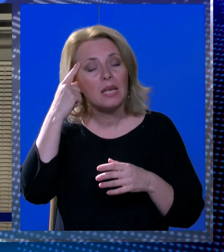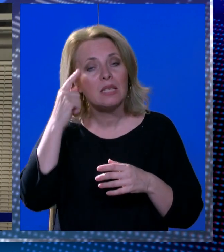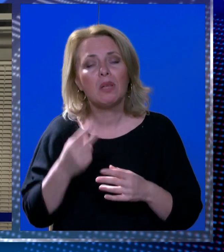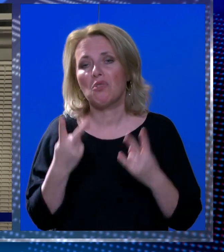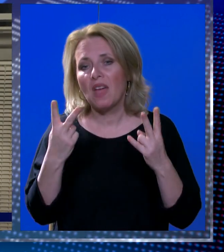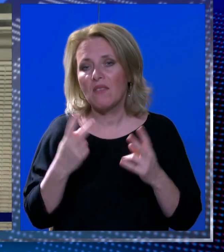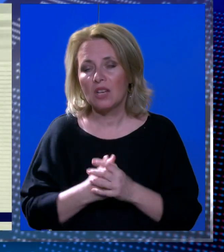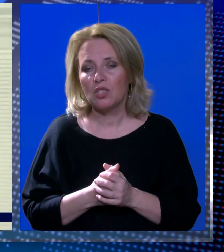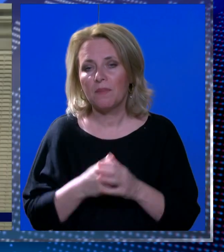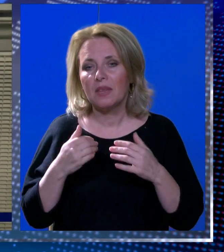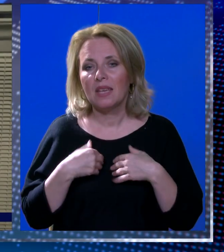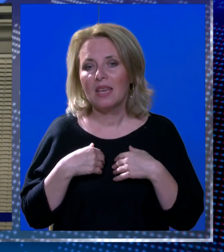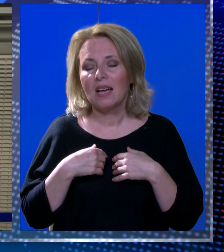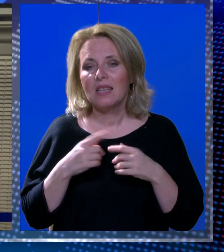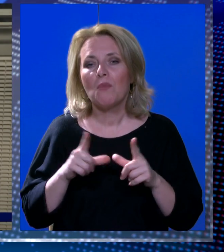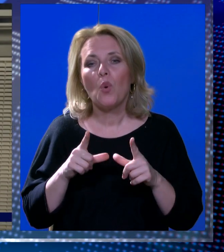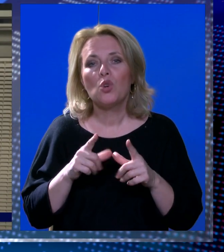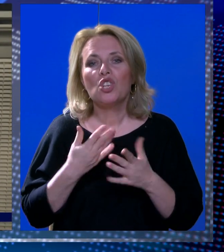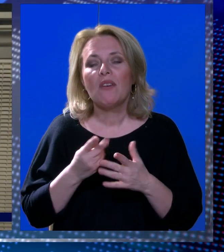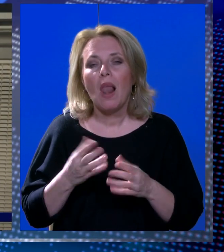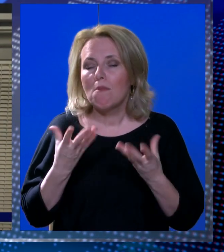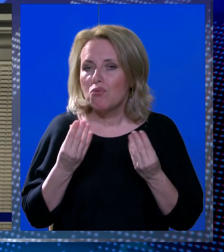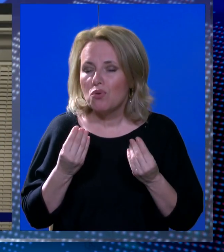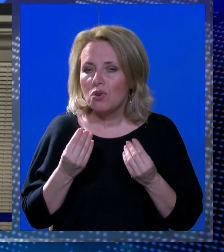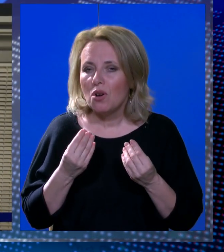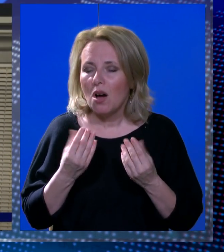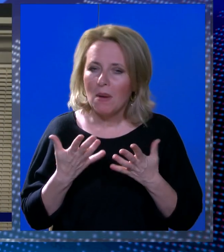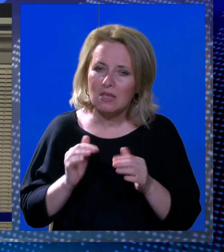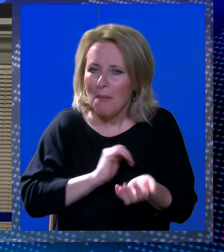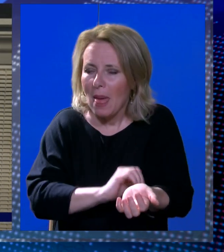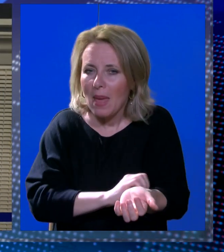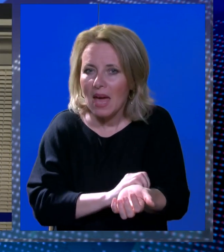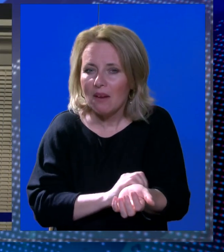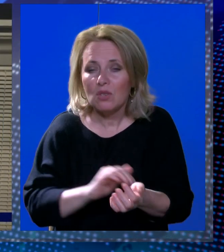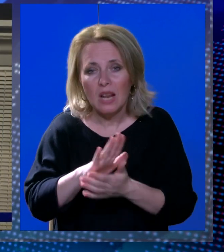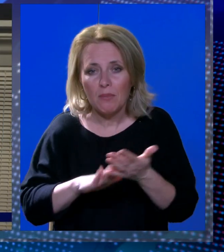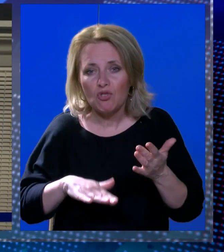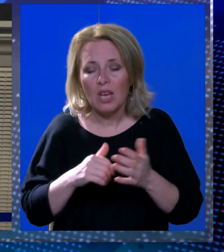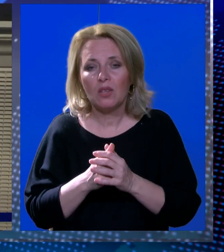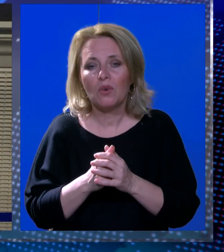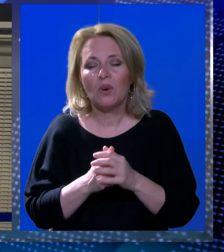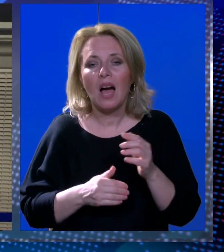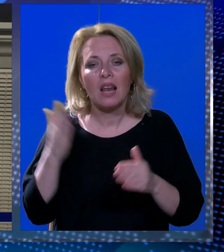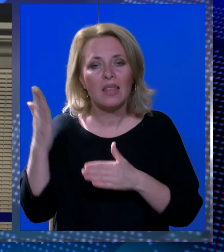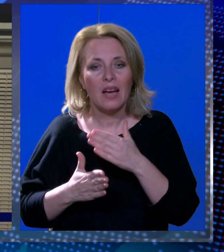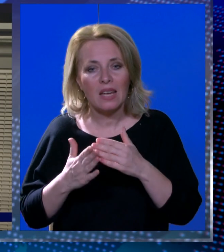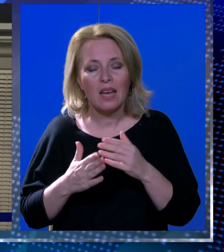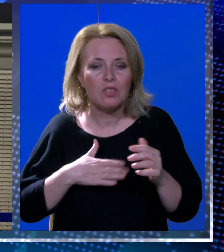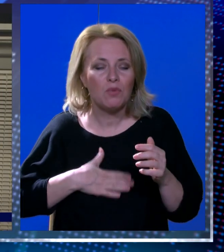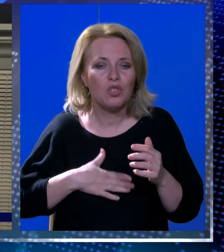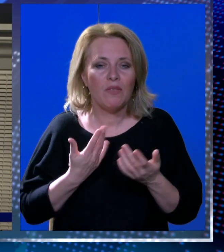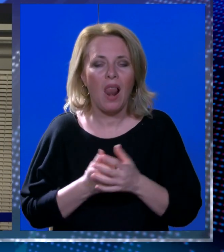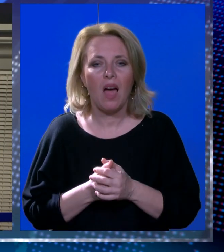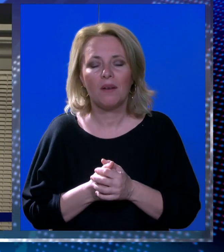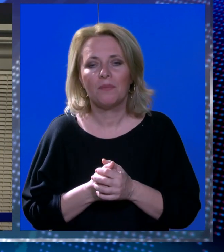da je to najbednje. Ja sam uživala puno, bila sam malo nervozna na početak, ali na graj sam